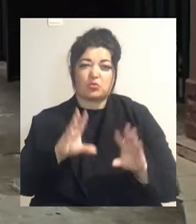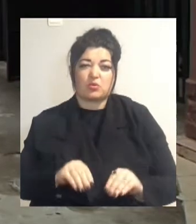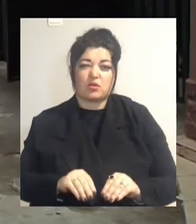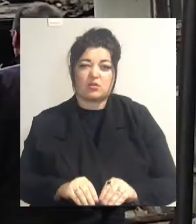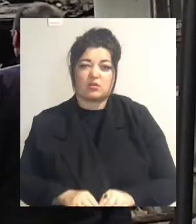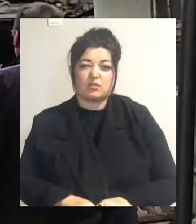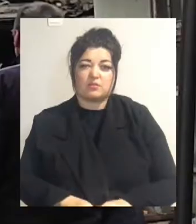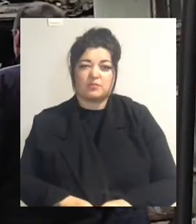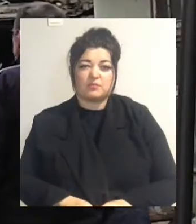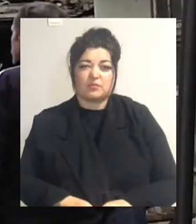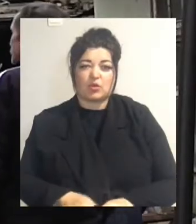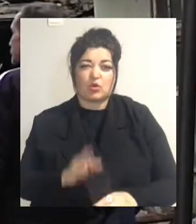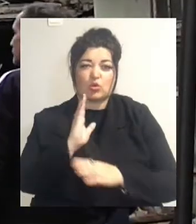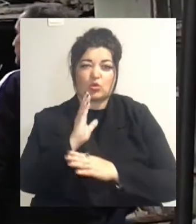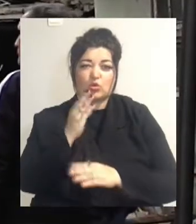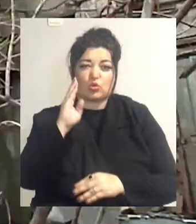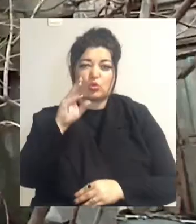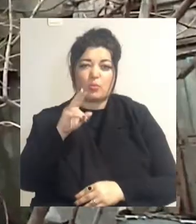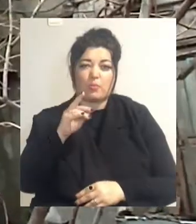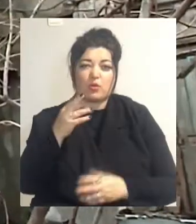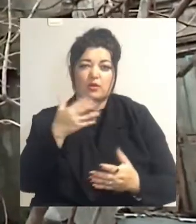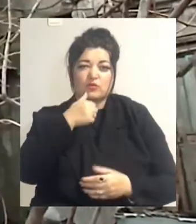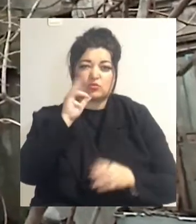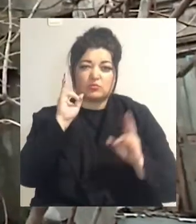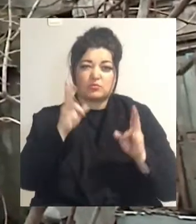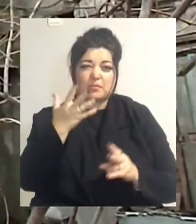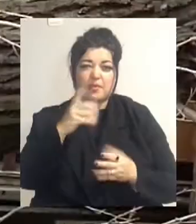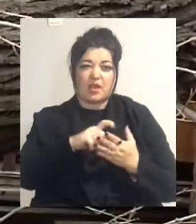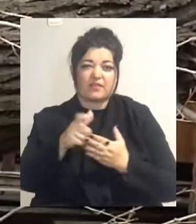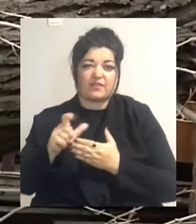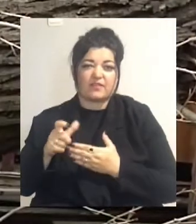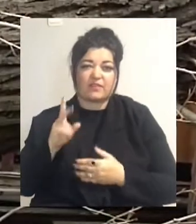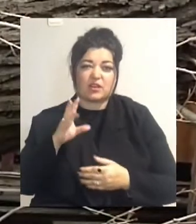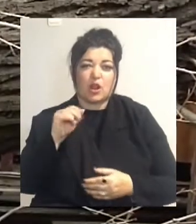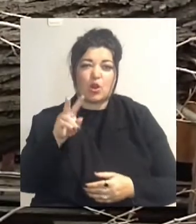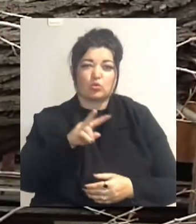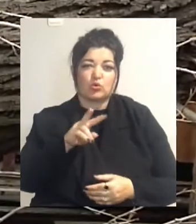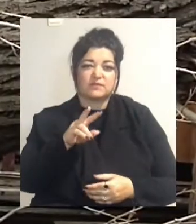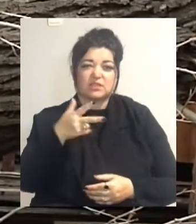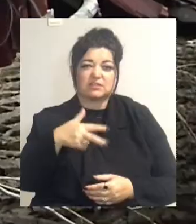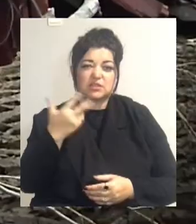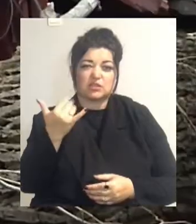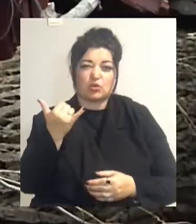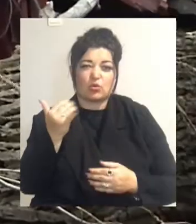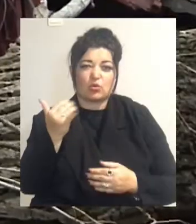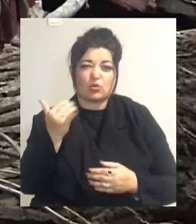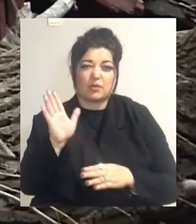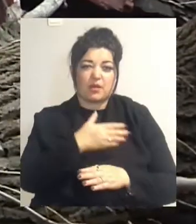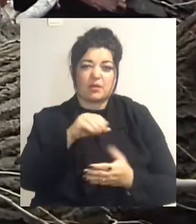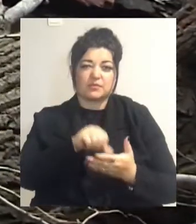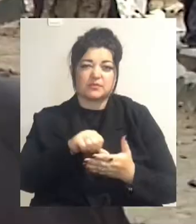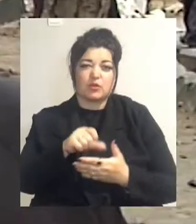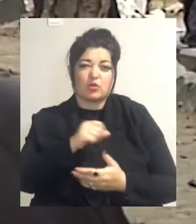Тополю, яка вчора при падінні пошкодила 5 квартир на Різовській 33, сьогодні прибрали працівники Одесь-міськ